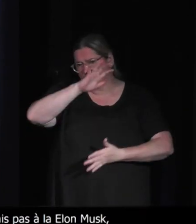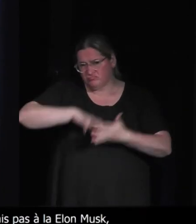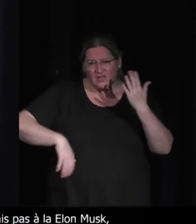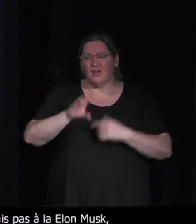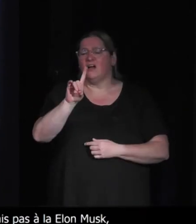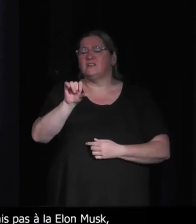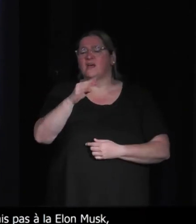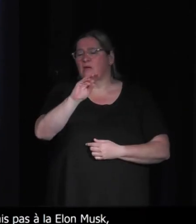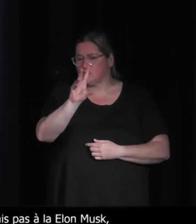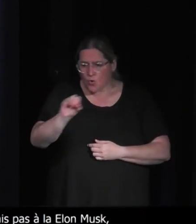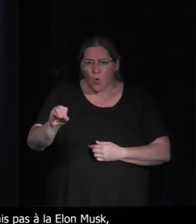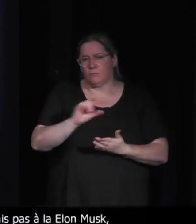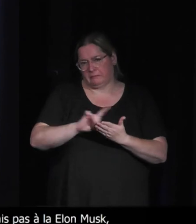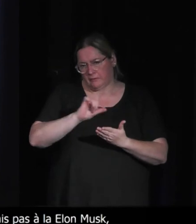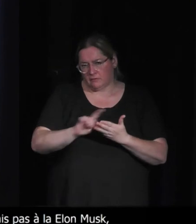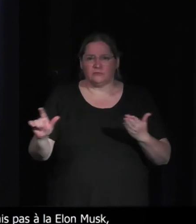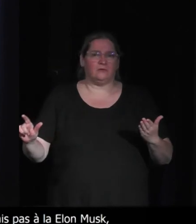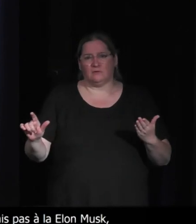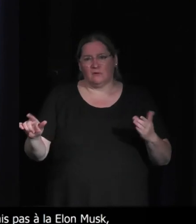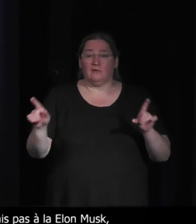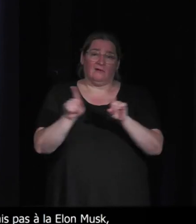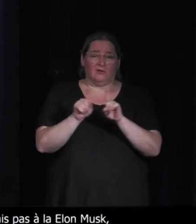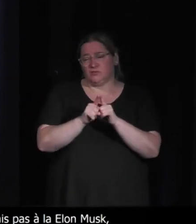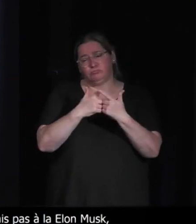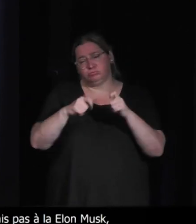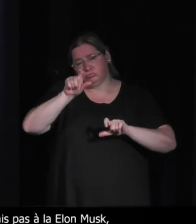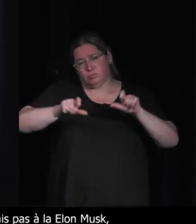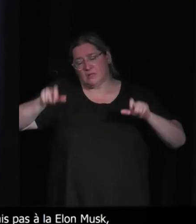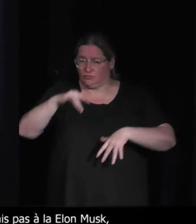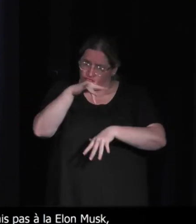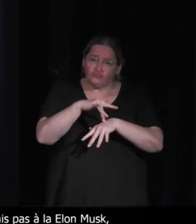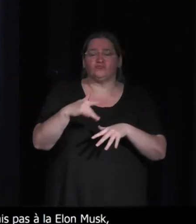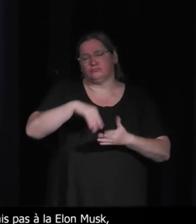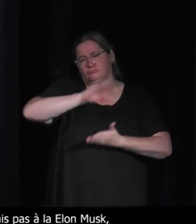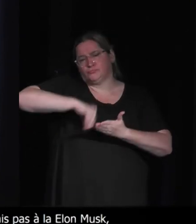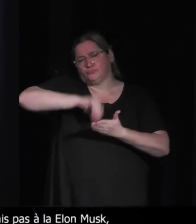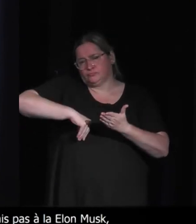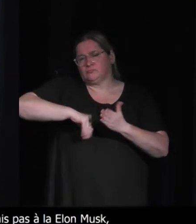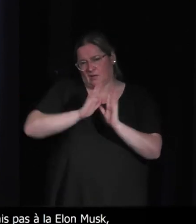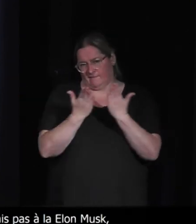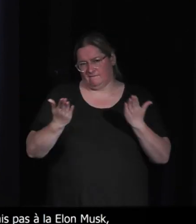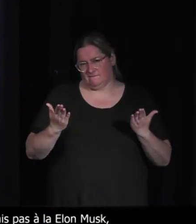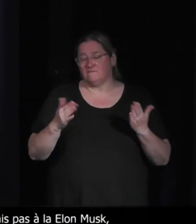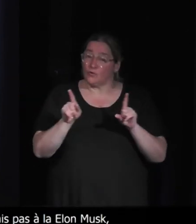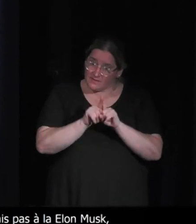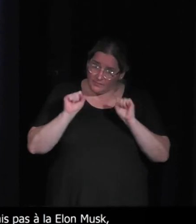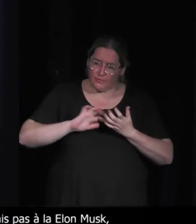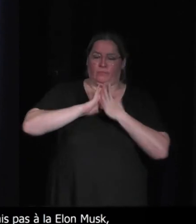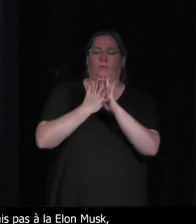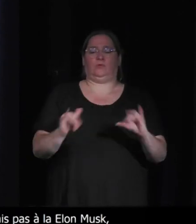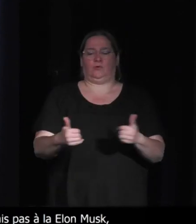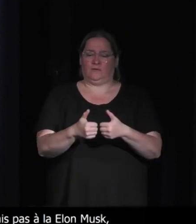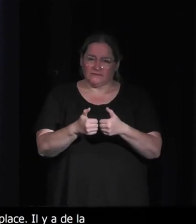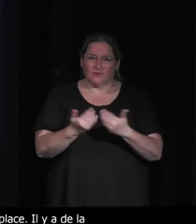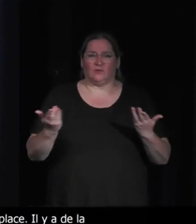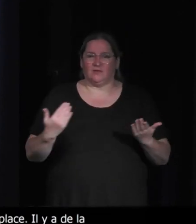Damasio, des gens comme ça, même Miyazaki finalement fait ce genre de choses. Et dans le jeu vidéo, avoir cet aspect assez pointu politiquement, c'est